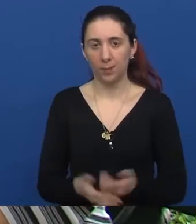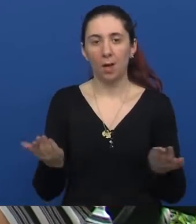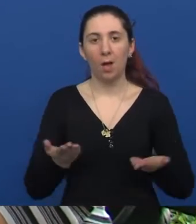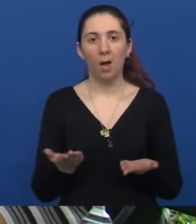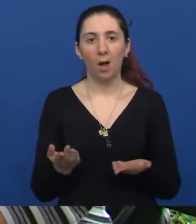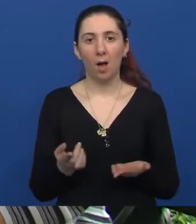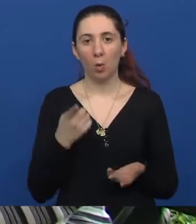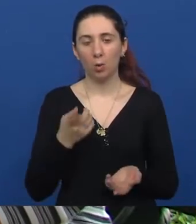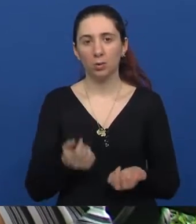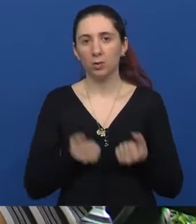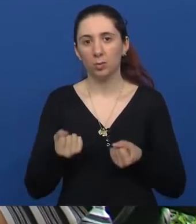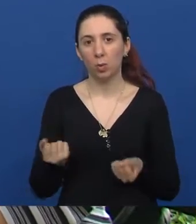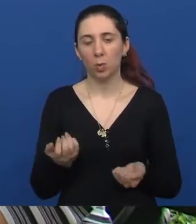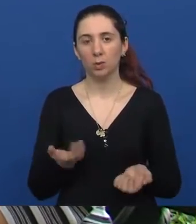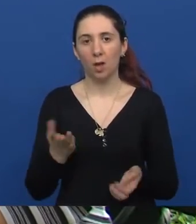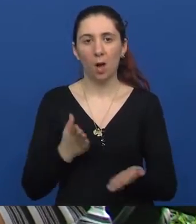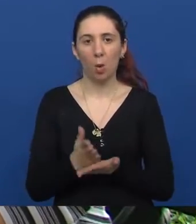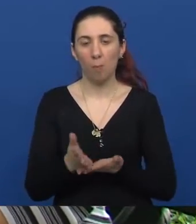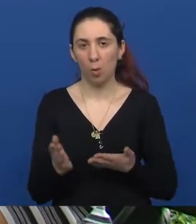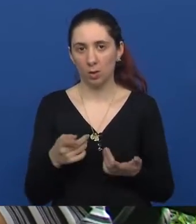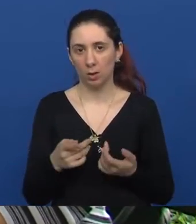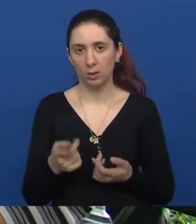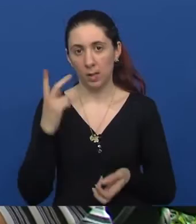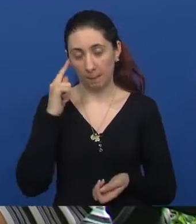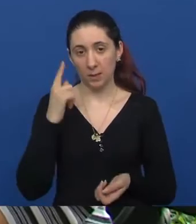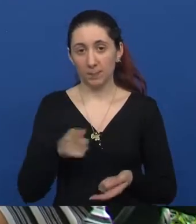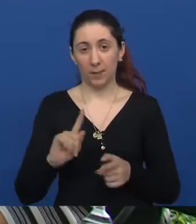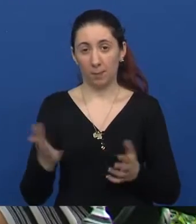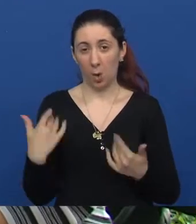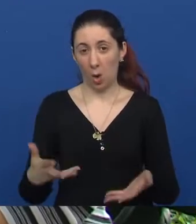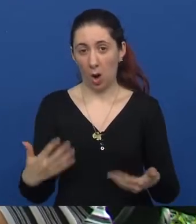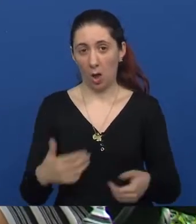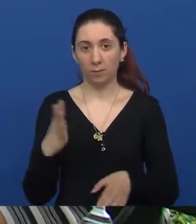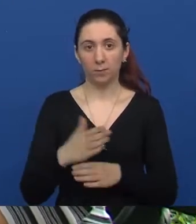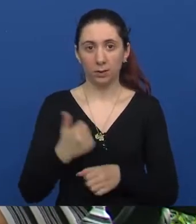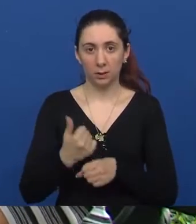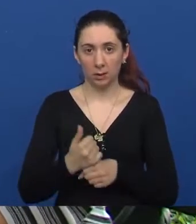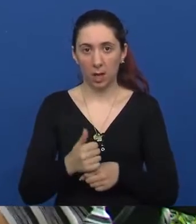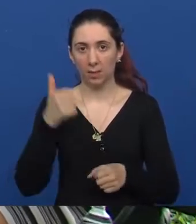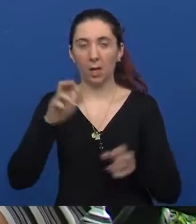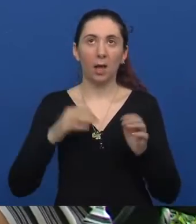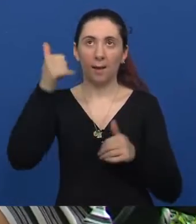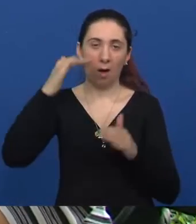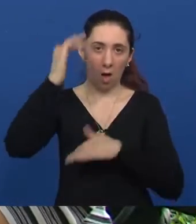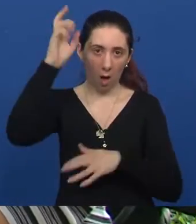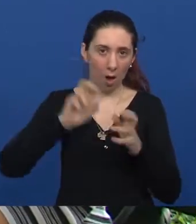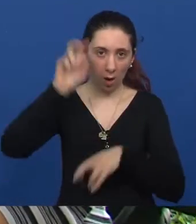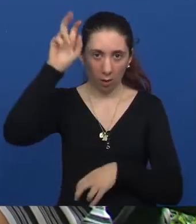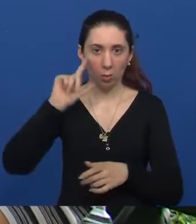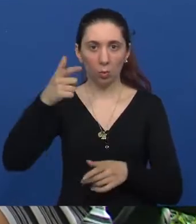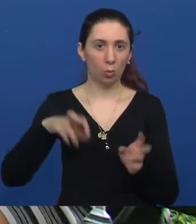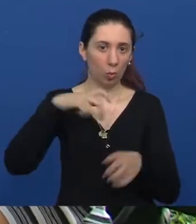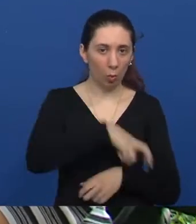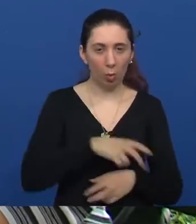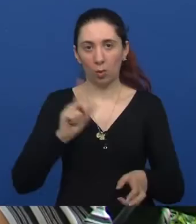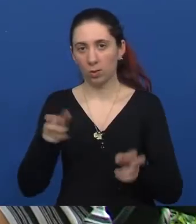si se s tim nosila? Dakle, pretpostavljamo da nije bilo lako svaki sat, ne znam, ići na kat, na drugi sat. Kako je